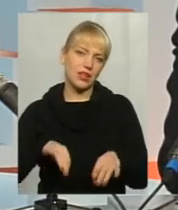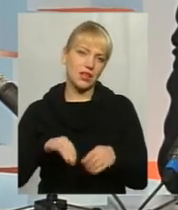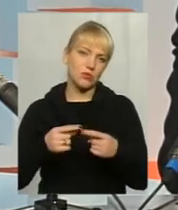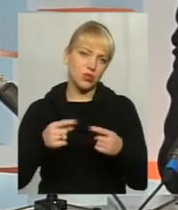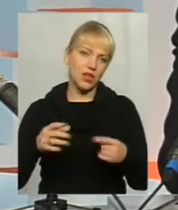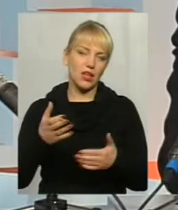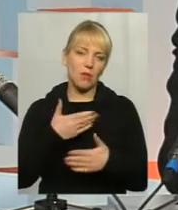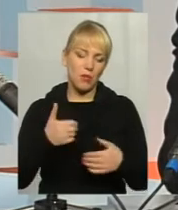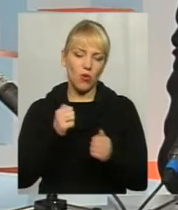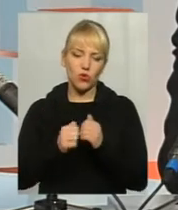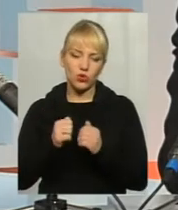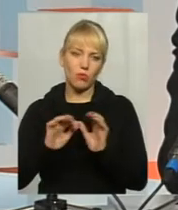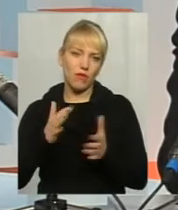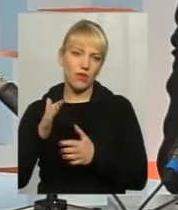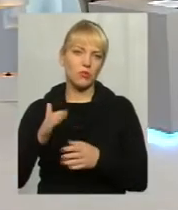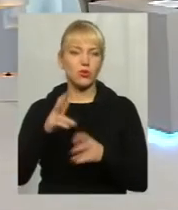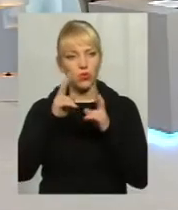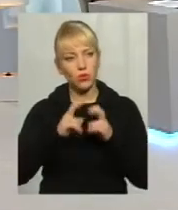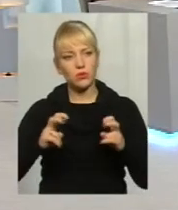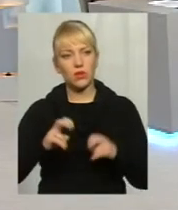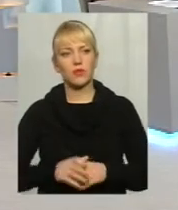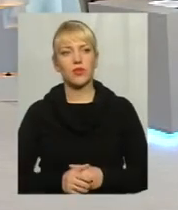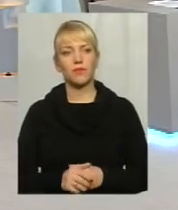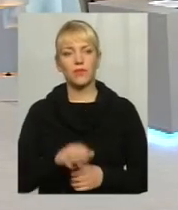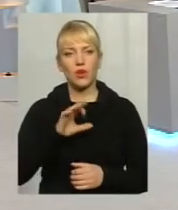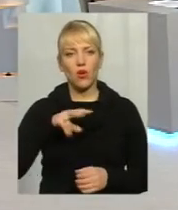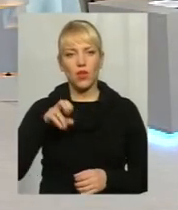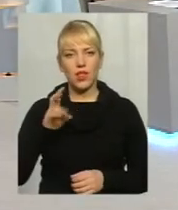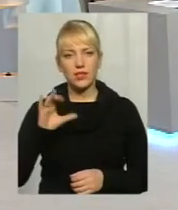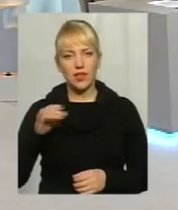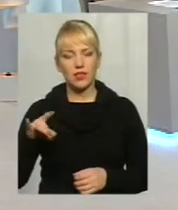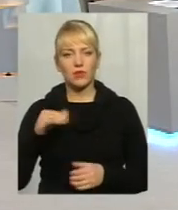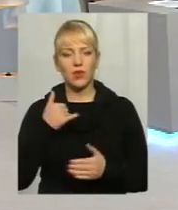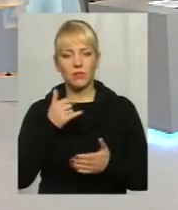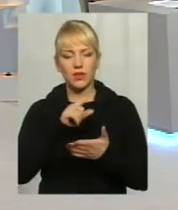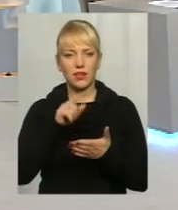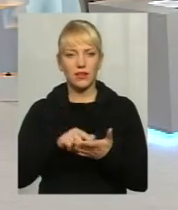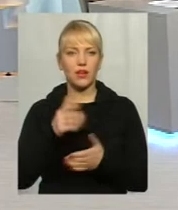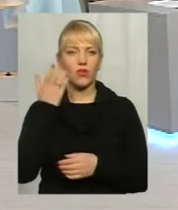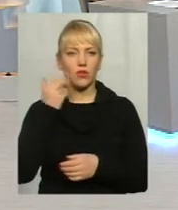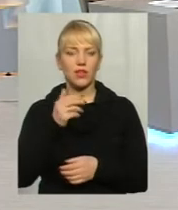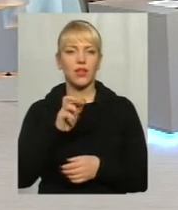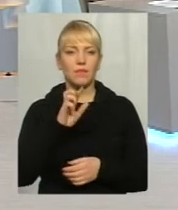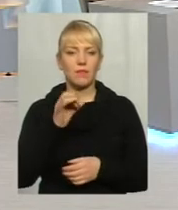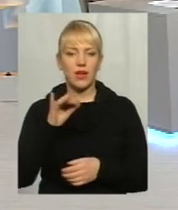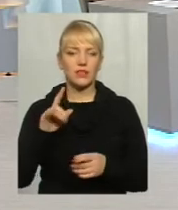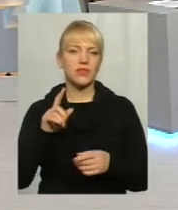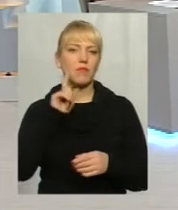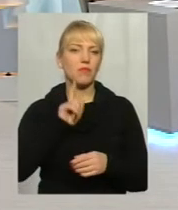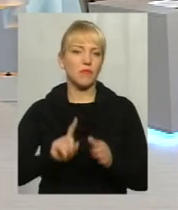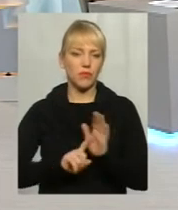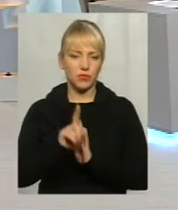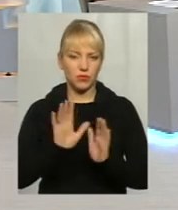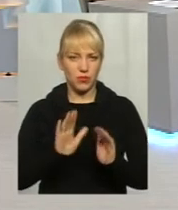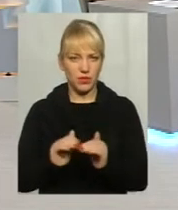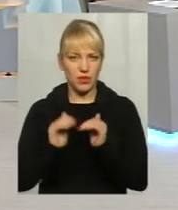кожному випадку розбираємося з перевізником. Пане Олександр, в мене щодо вас таке питання. Коли в березні перший раз піднімали тариф, ви ще тоді